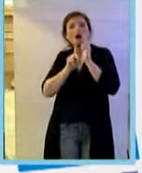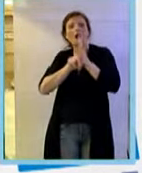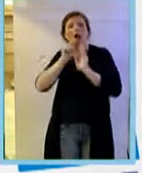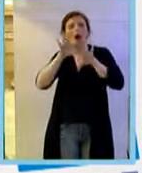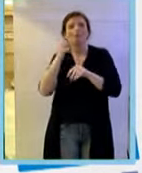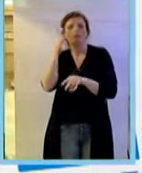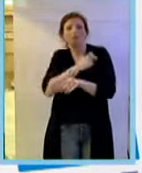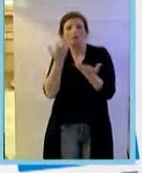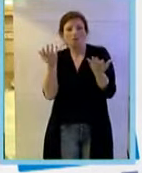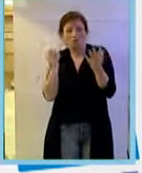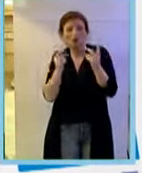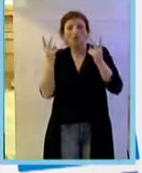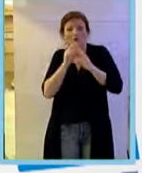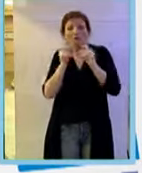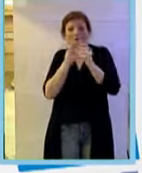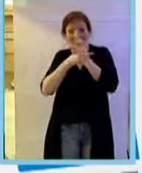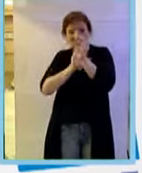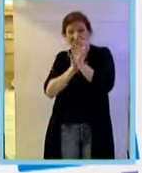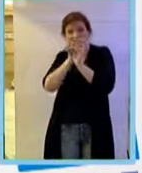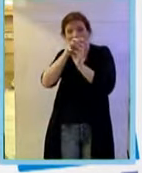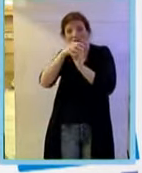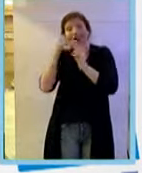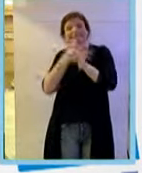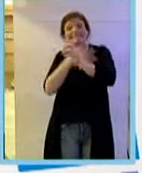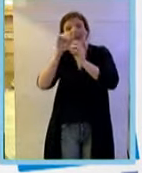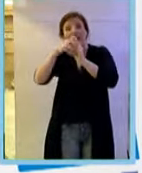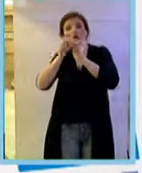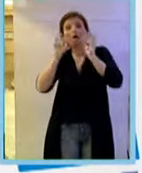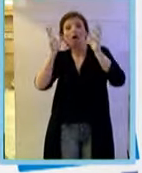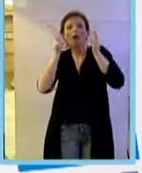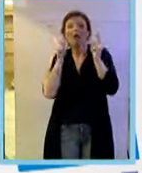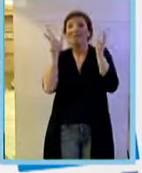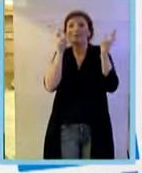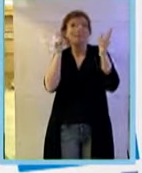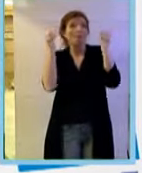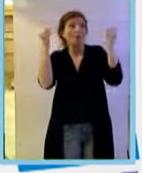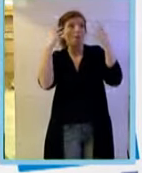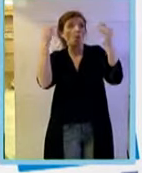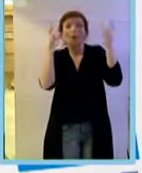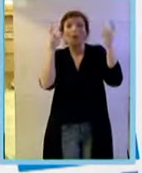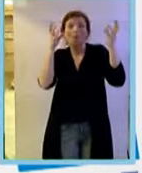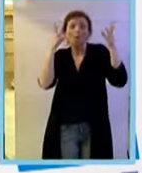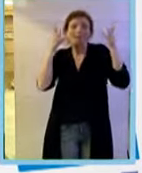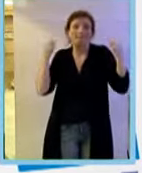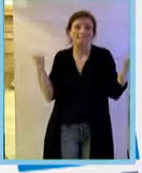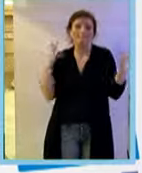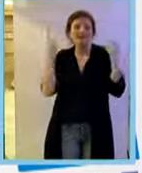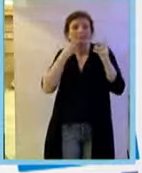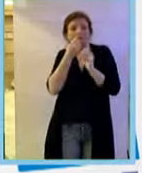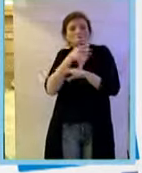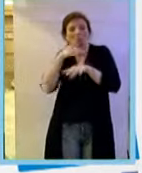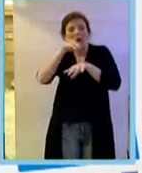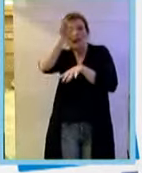vasi ovviamente sanguinano e possono risturre i fotorecettori questo è quello che succede con un paziente che ha una